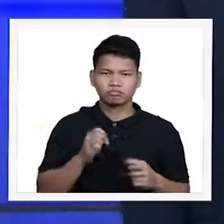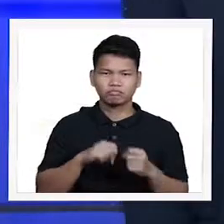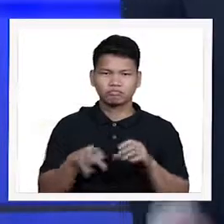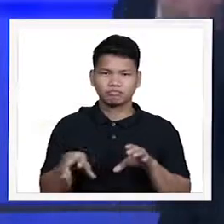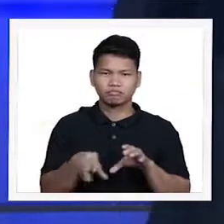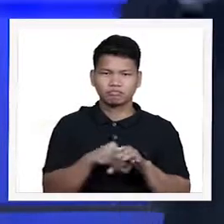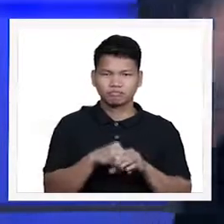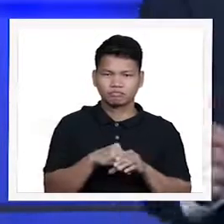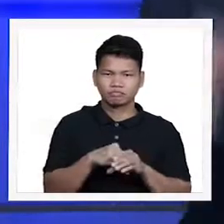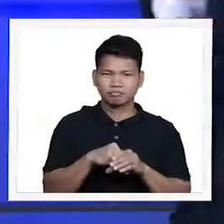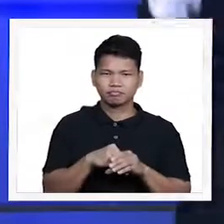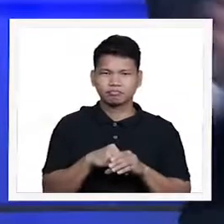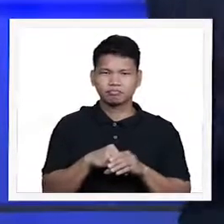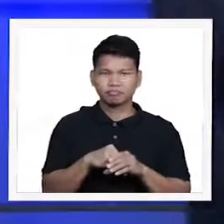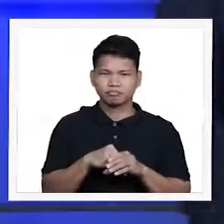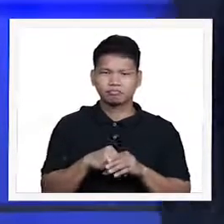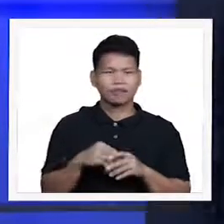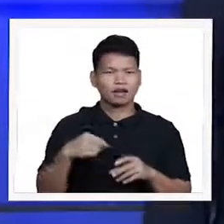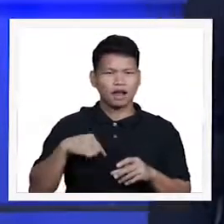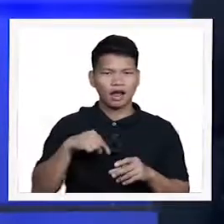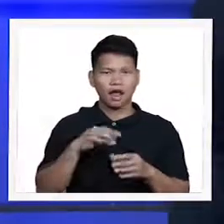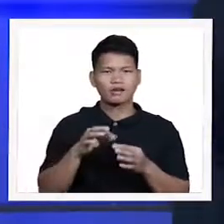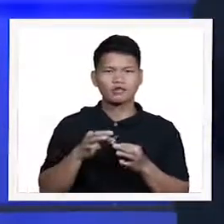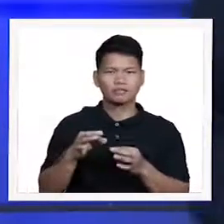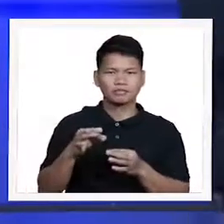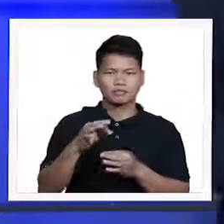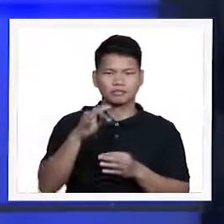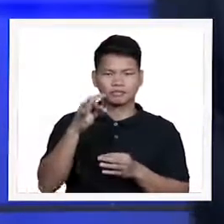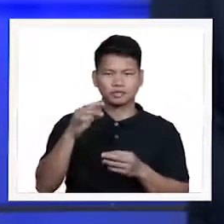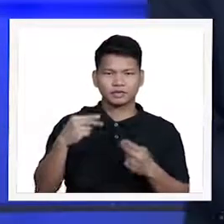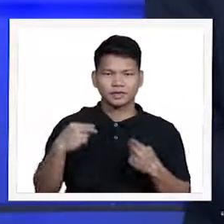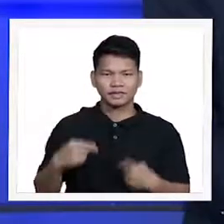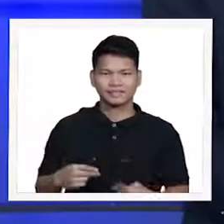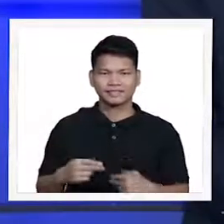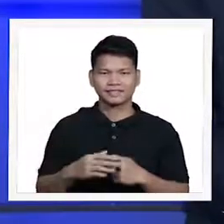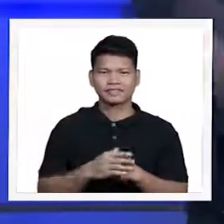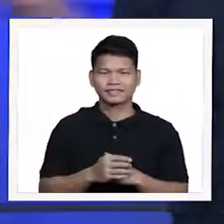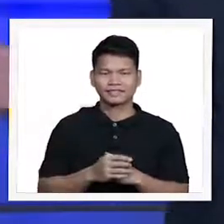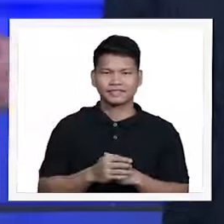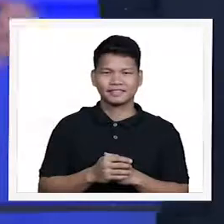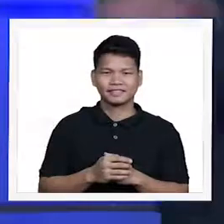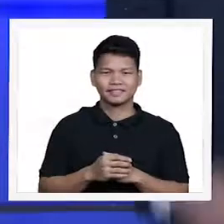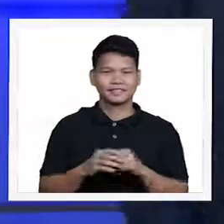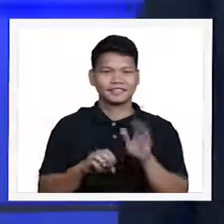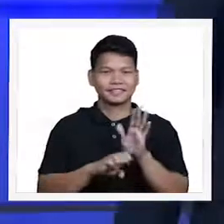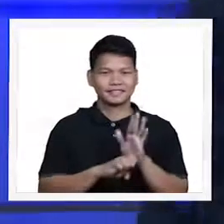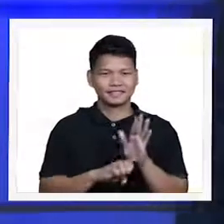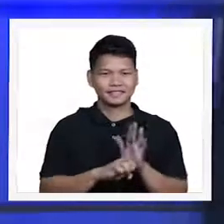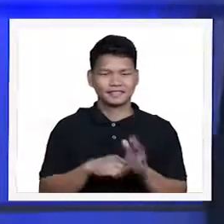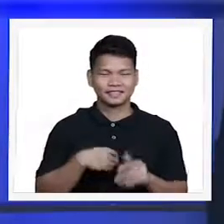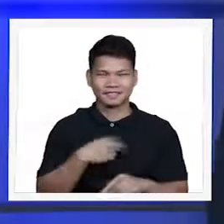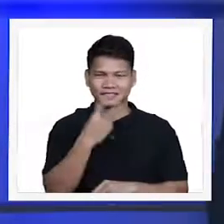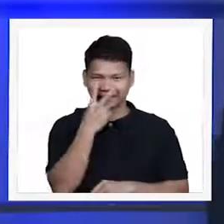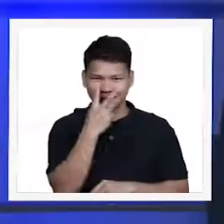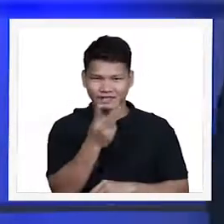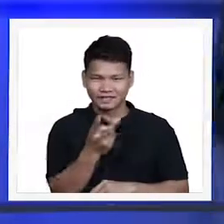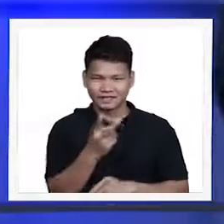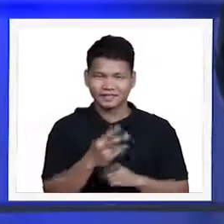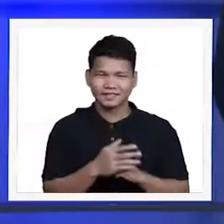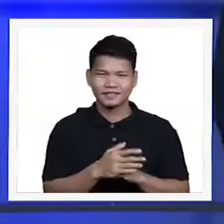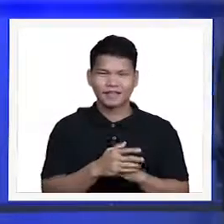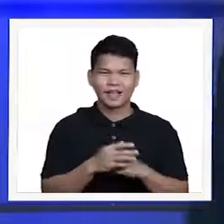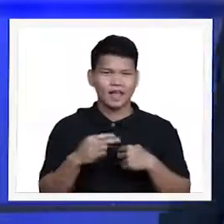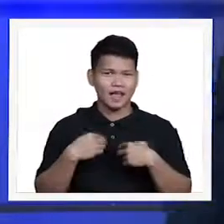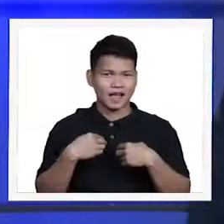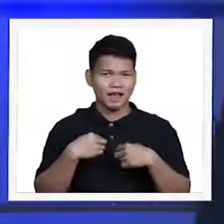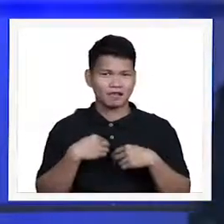include even our spiritual health. Halimbawa po, titignan po natin, sa